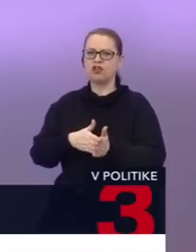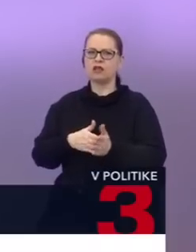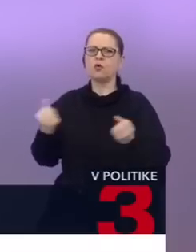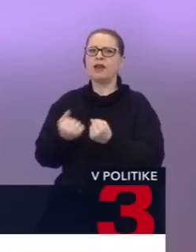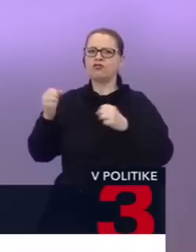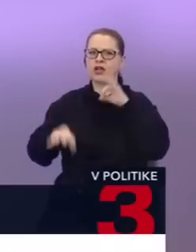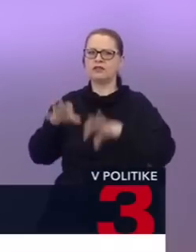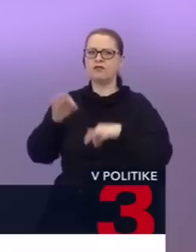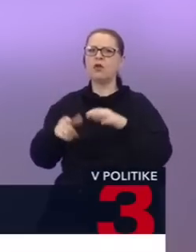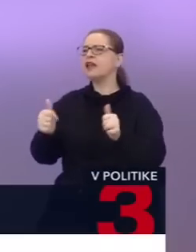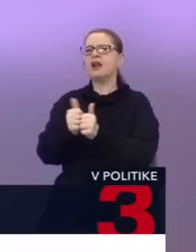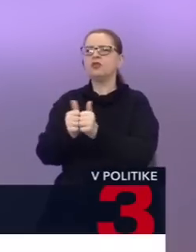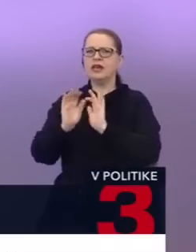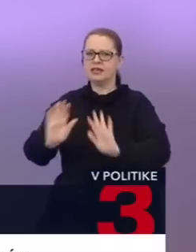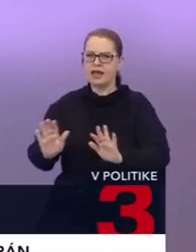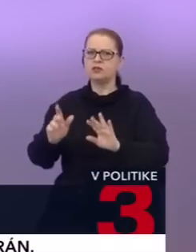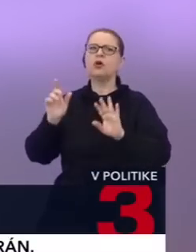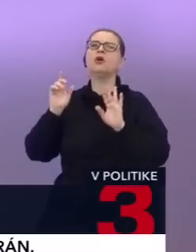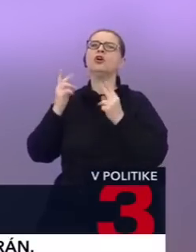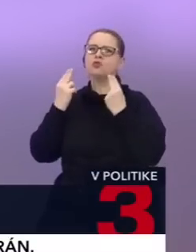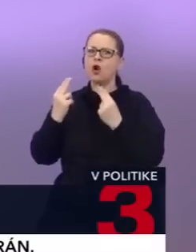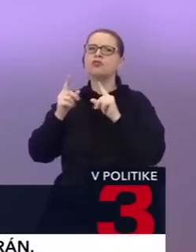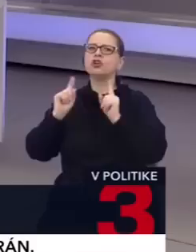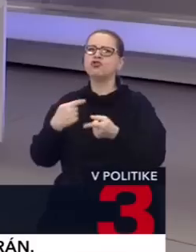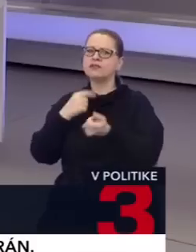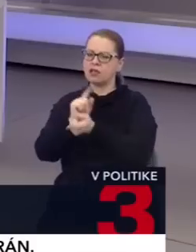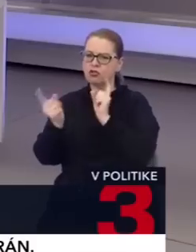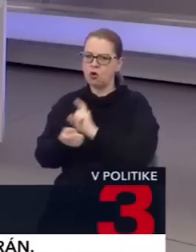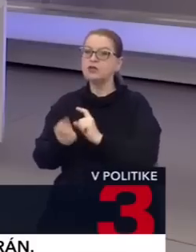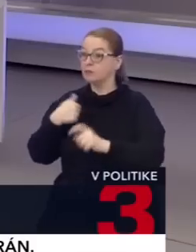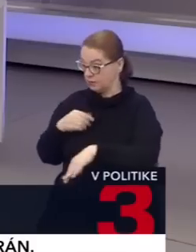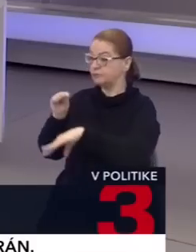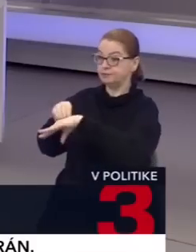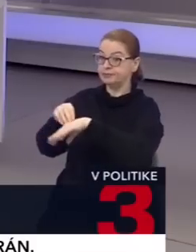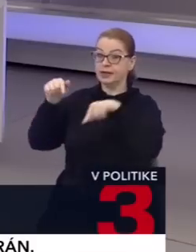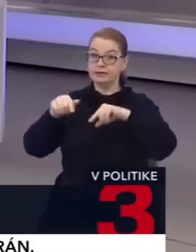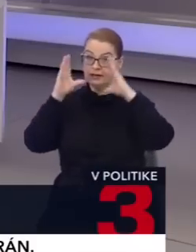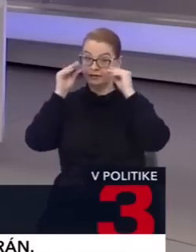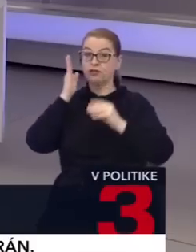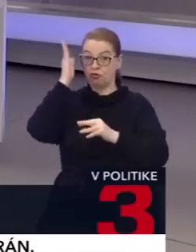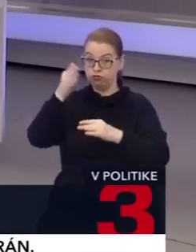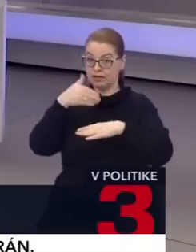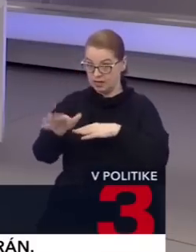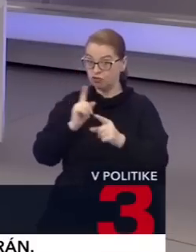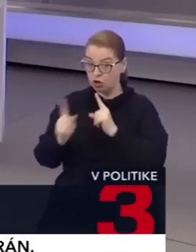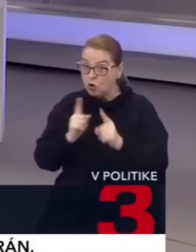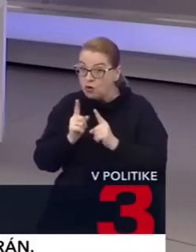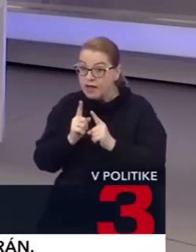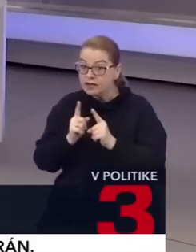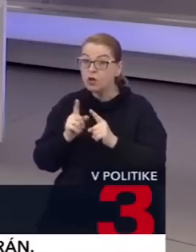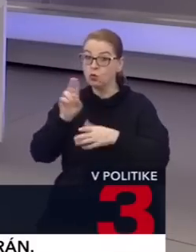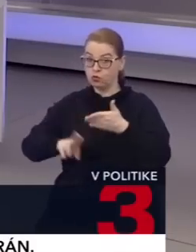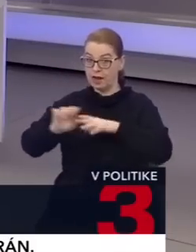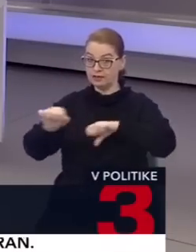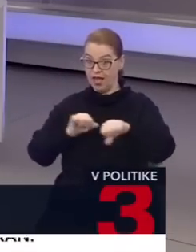podstatné. Podstatné je, na čom sa dohodneme. Preto sa na to pýtam. Vy ste spomenuli dnes, večer bude ďalšie rokovanie. Predpokladám, že asi na úrade vlády.